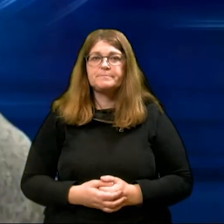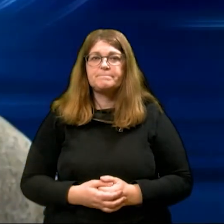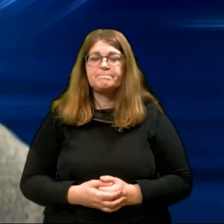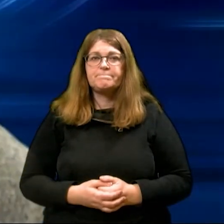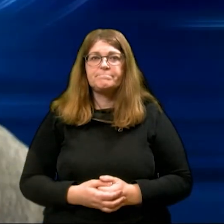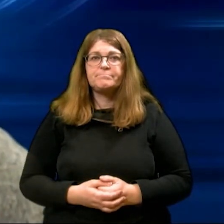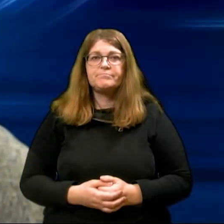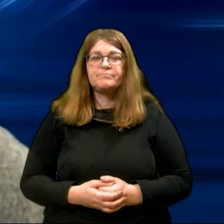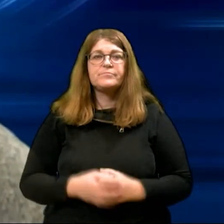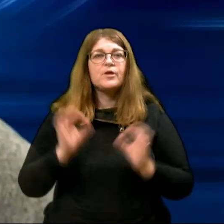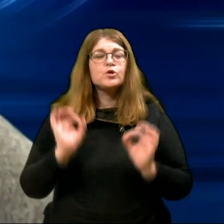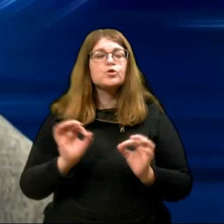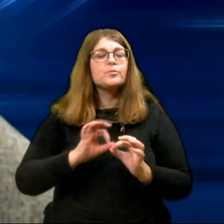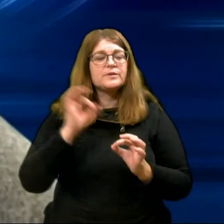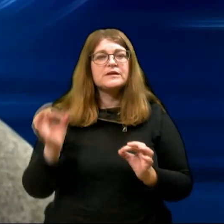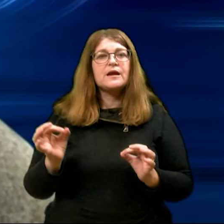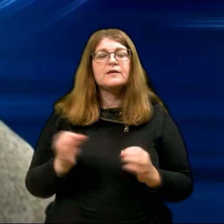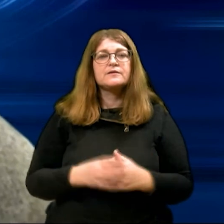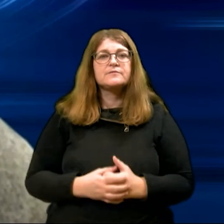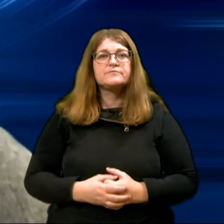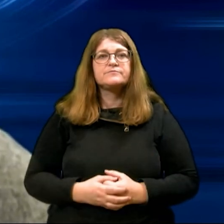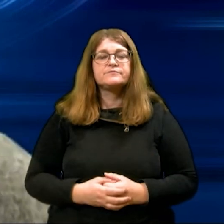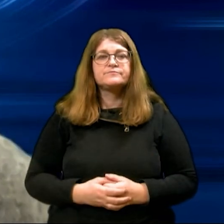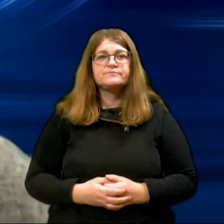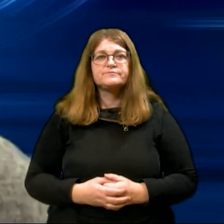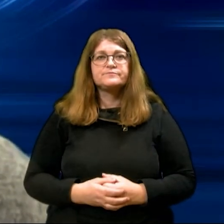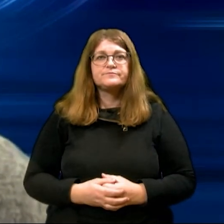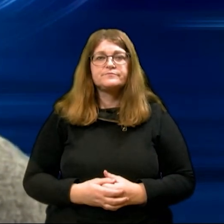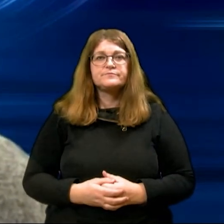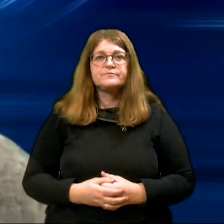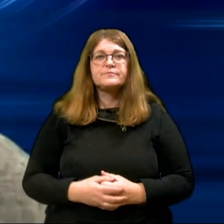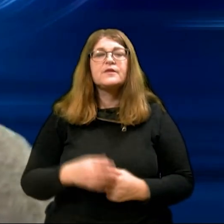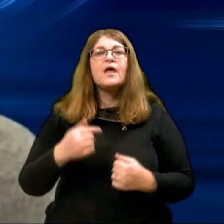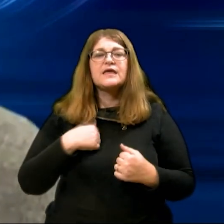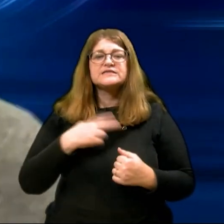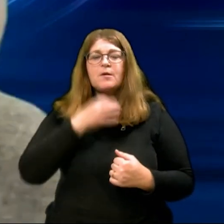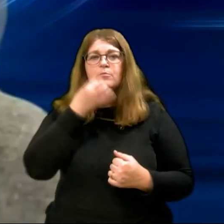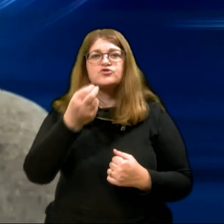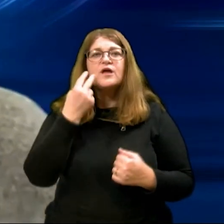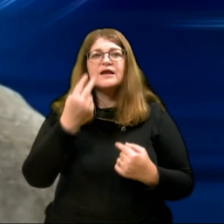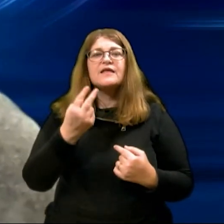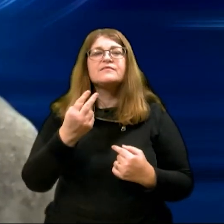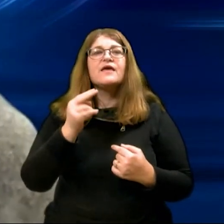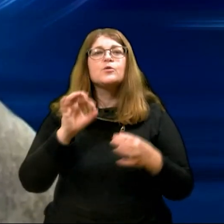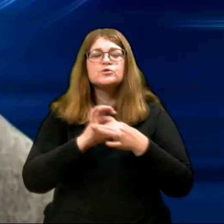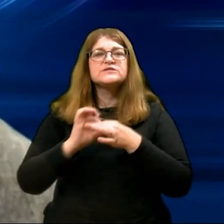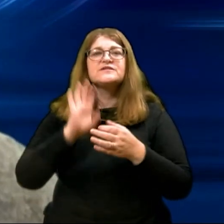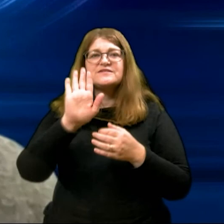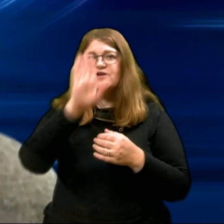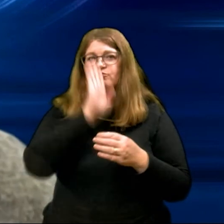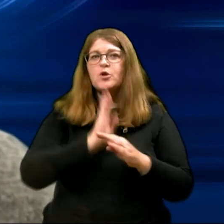Dobar dan, Katarina Matejčič, jaz mam pa eno vprašanje, ki se še nanaša na vaš ponedeljkov obisk Meja z Hrvaško.